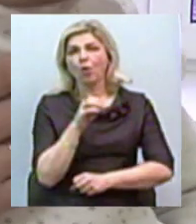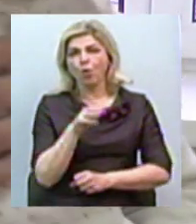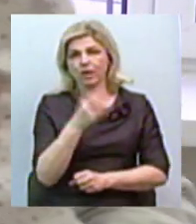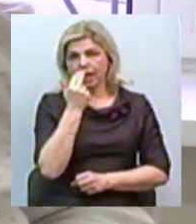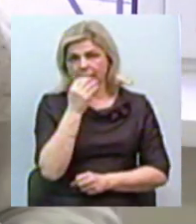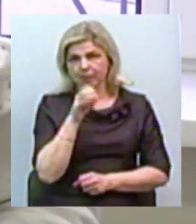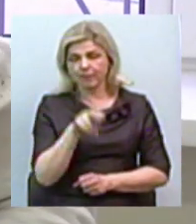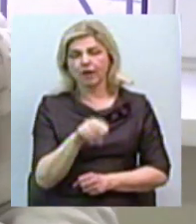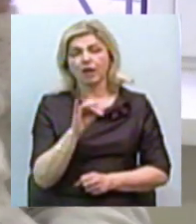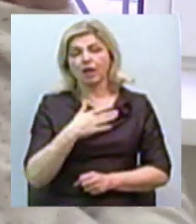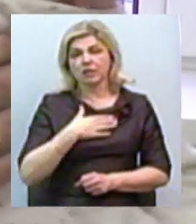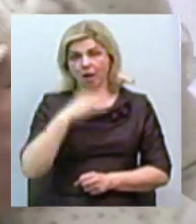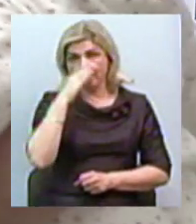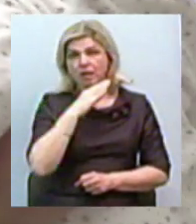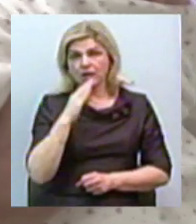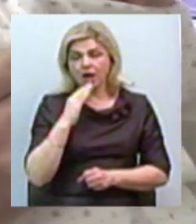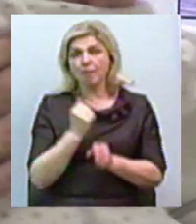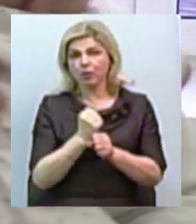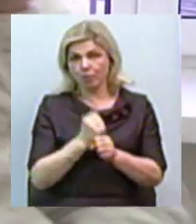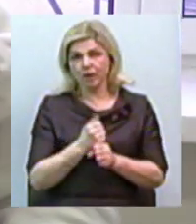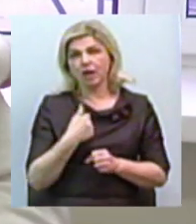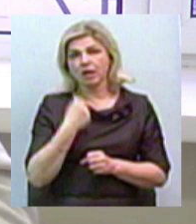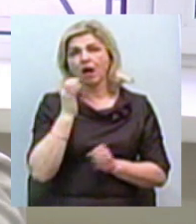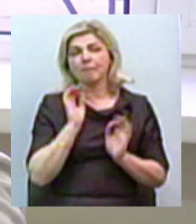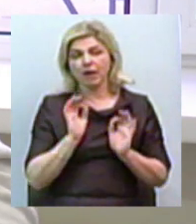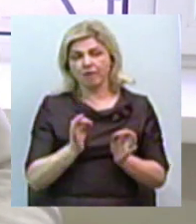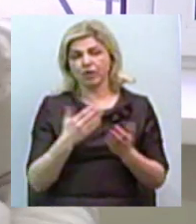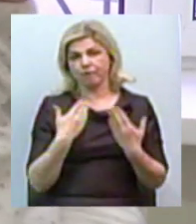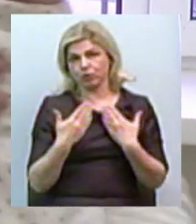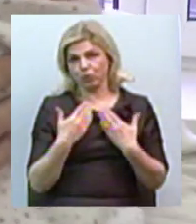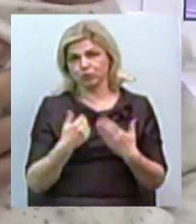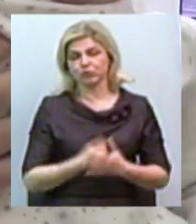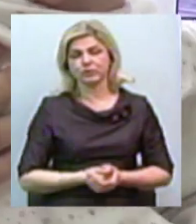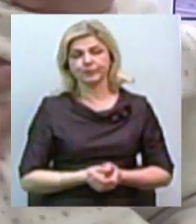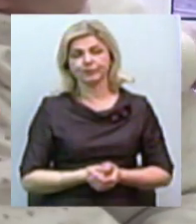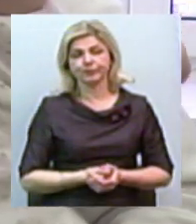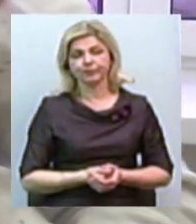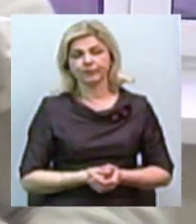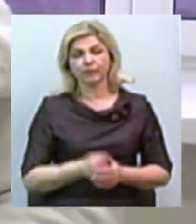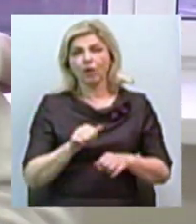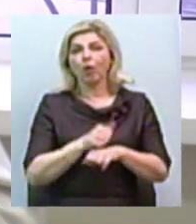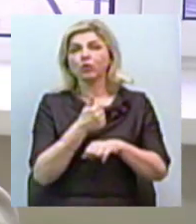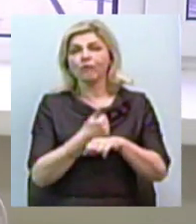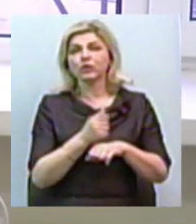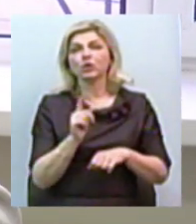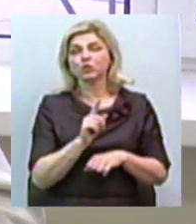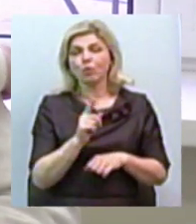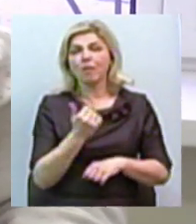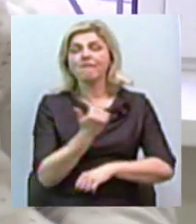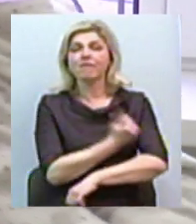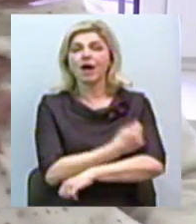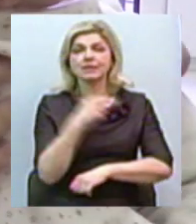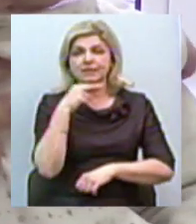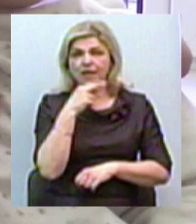нашим батькам. Я правильно до цього відношусь. Головне, щоб самі вакцини були